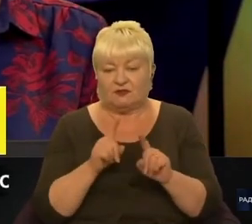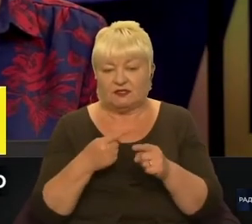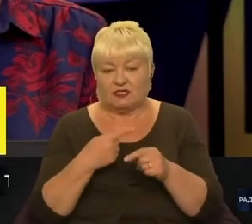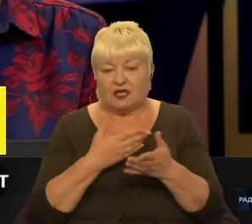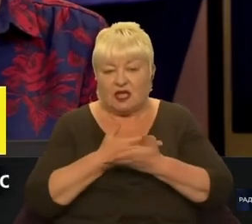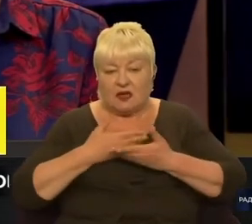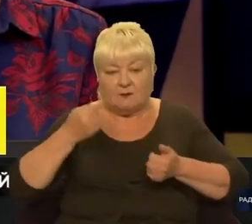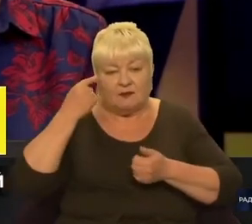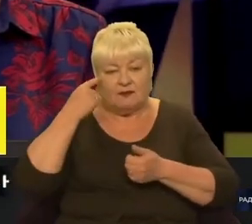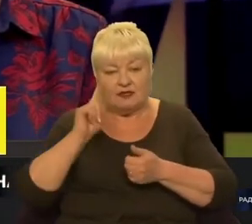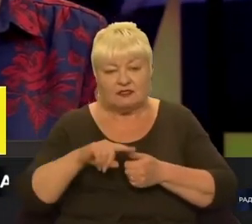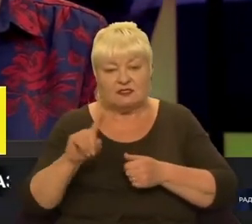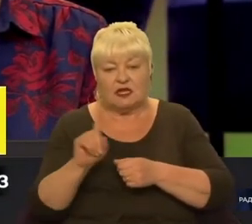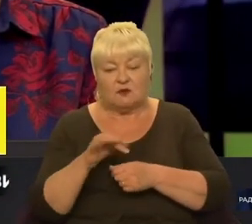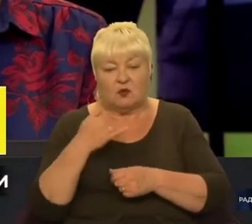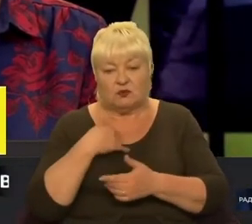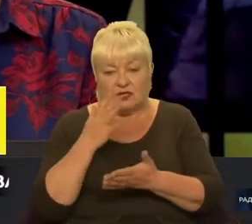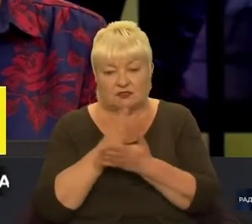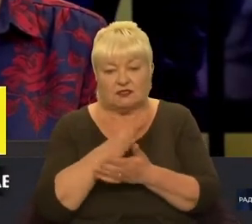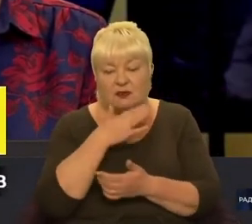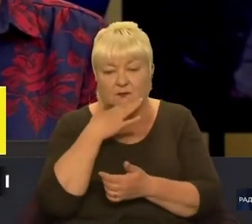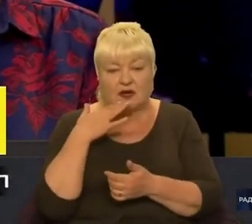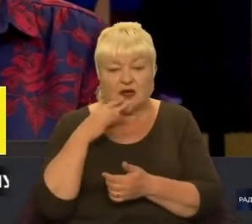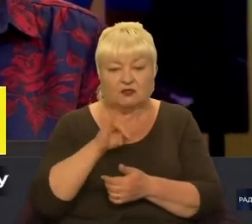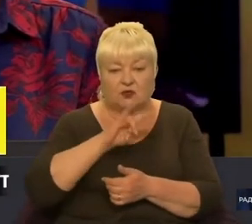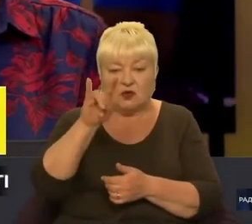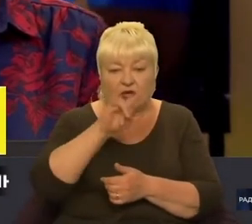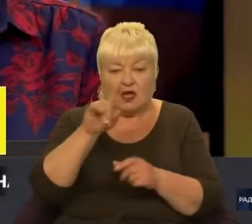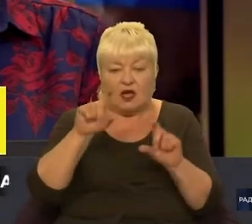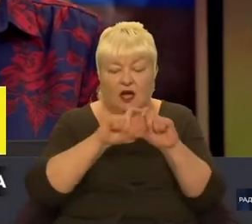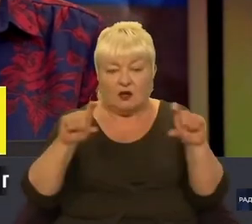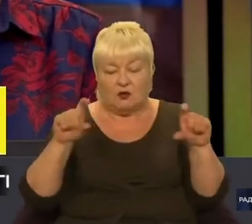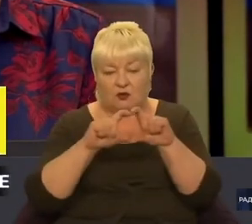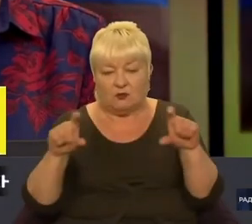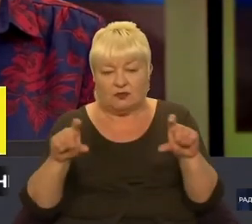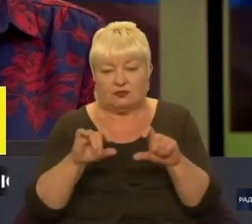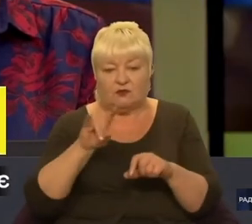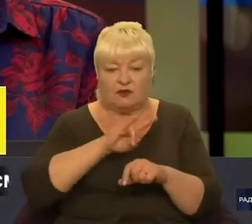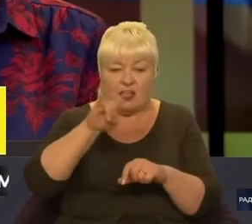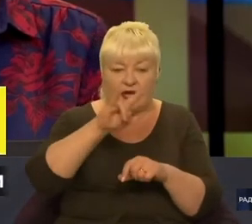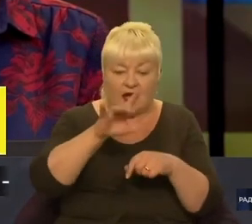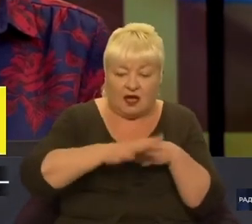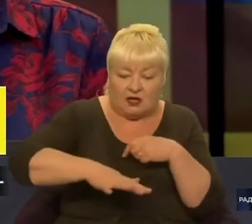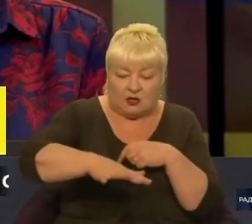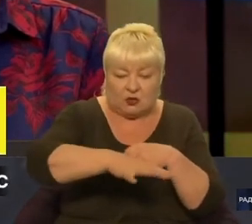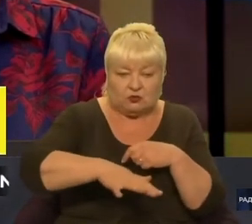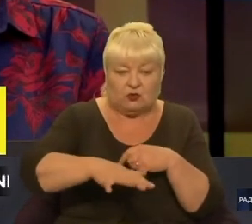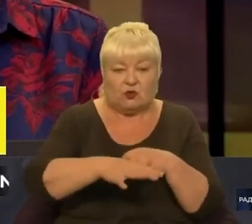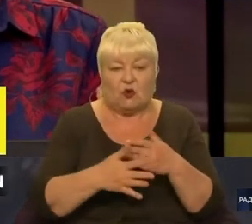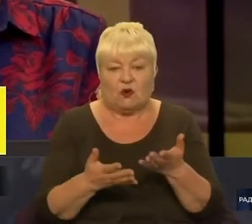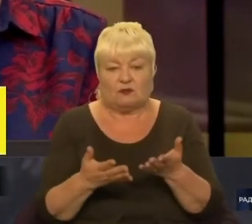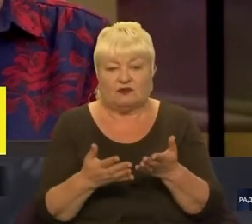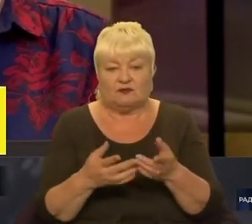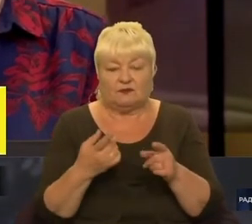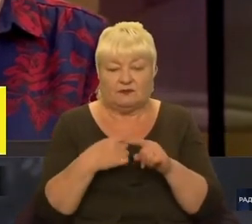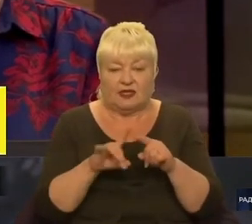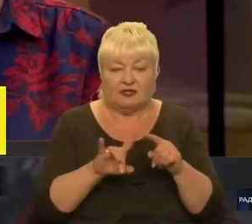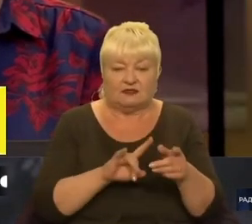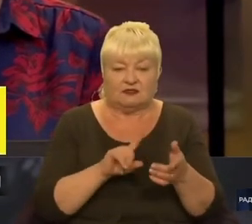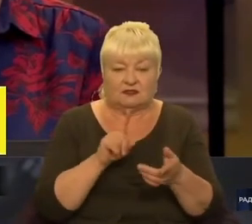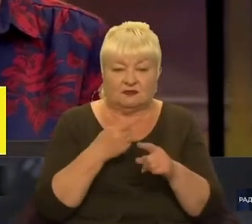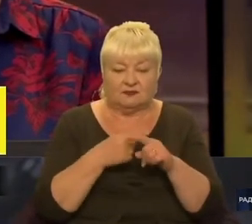знаємо, що в нас і багато аеродромів, аеропортів. Зокрема, аеродром – це, зрозуміло, що злітно-посадкова смуга,